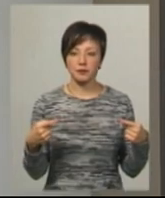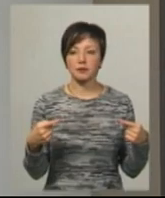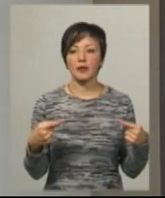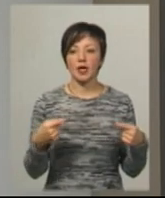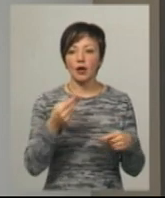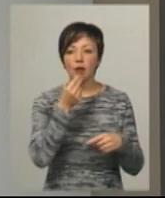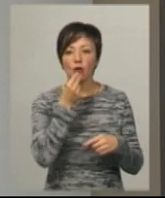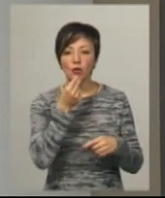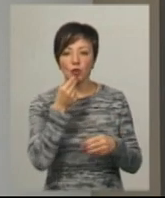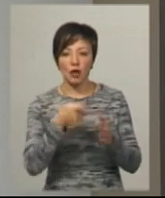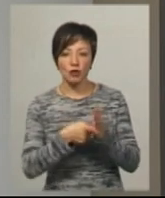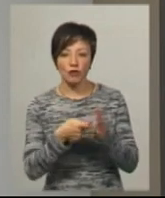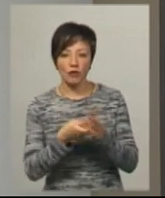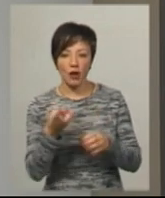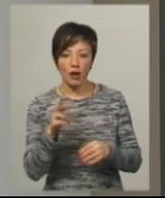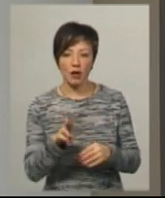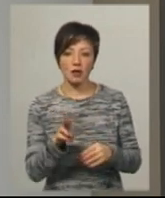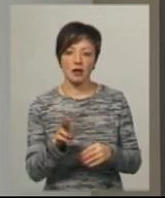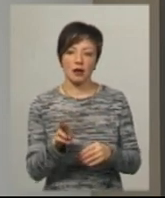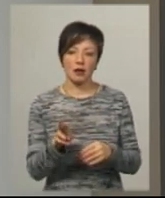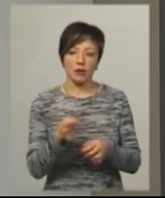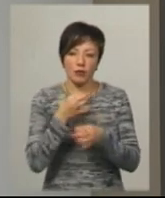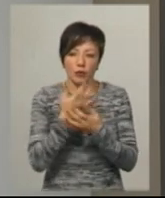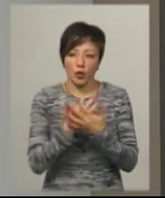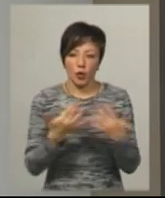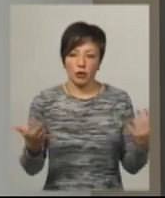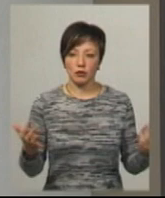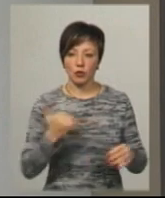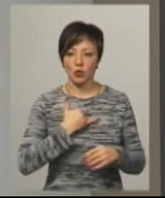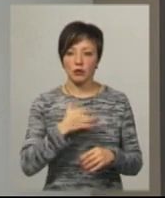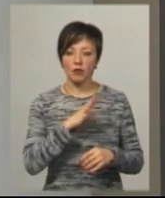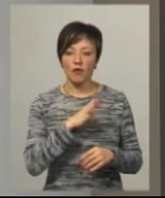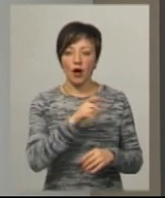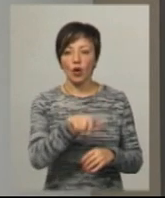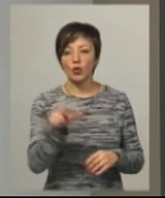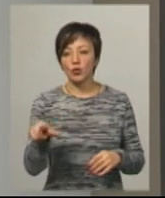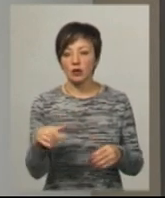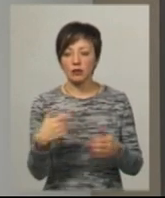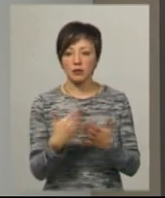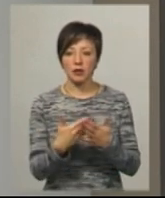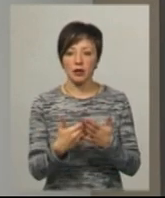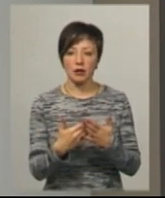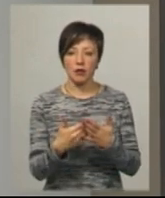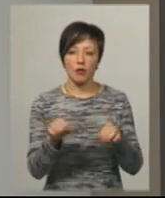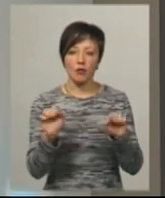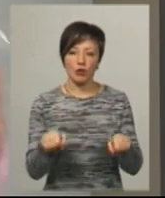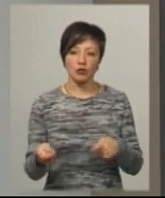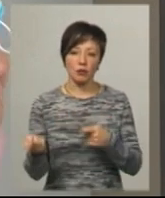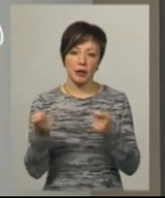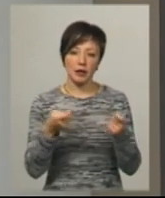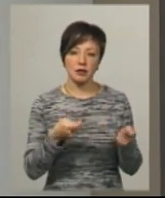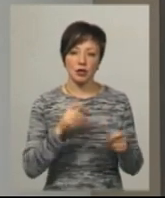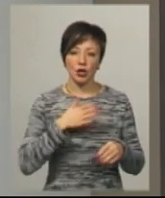продукти, харчування приносять. По-різному. У нас навіть буває таке, що люди, особисто фізичні особи, можуть принести